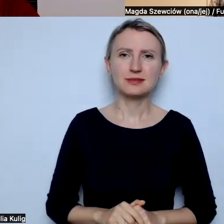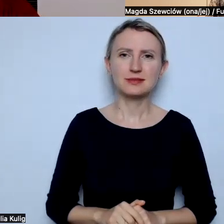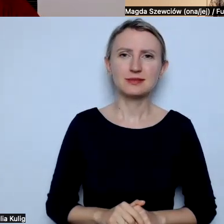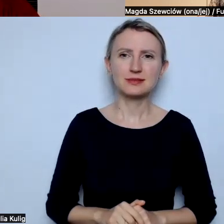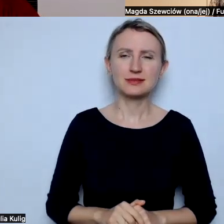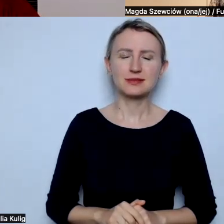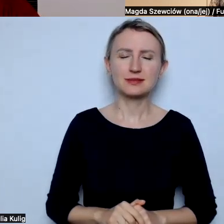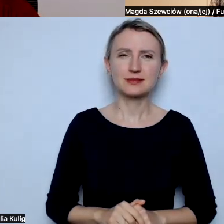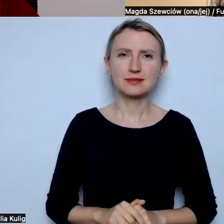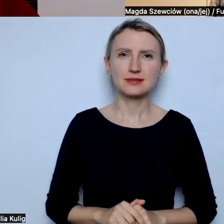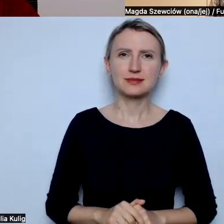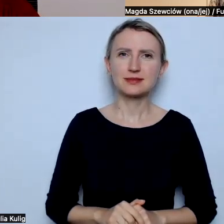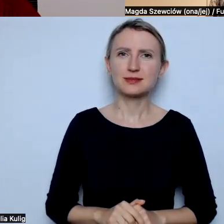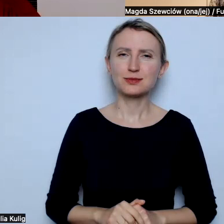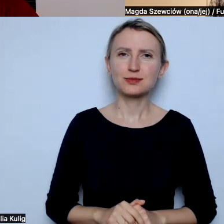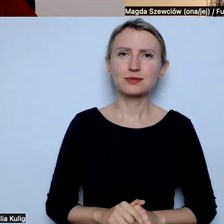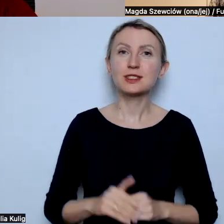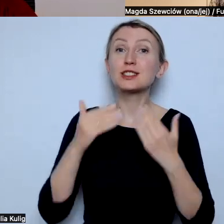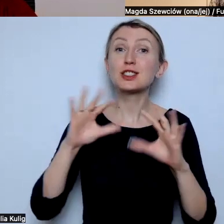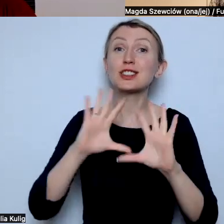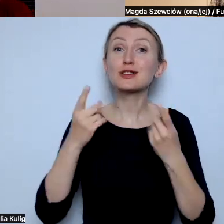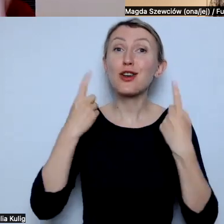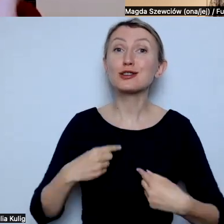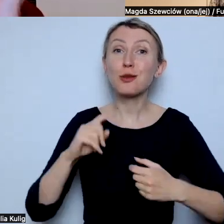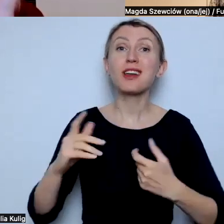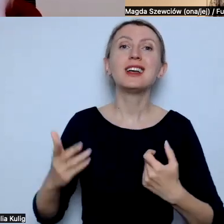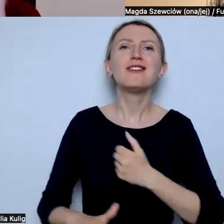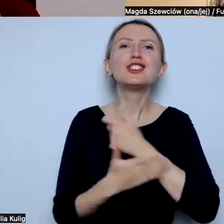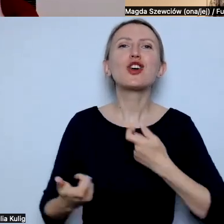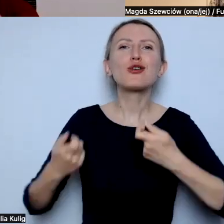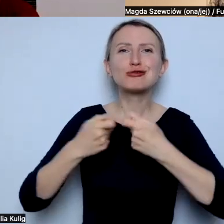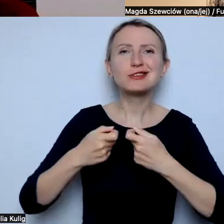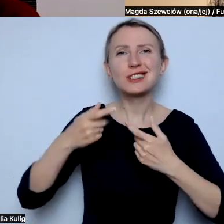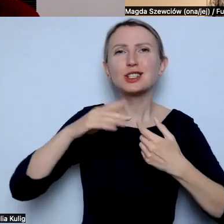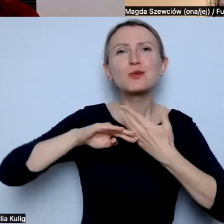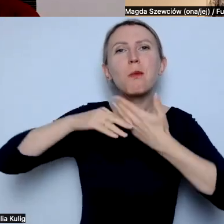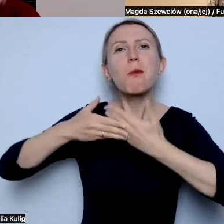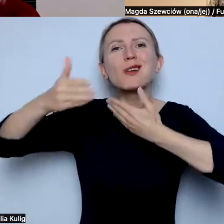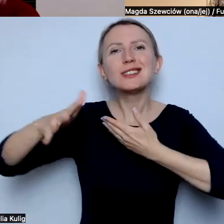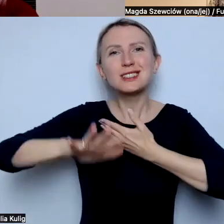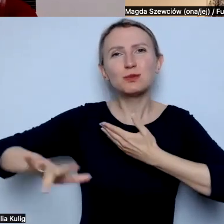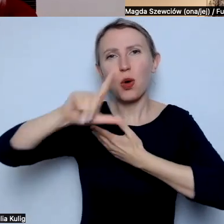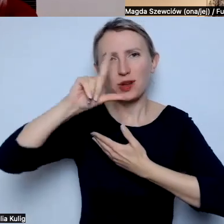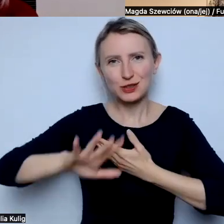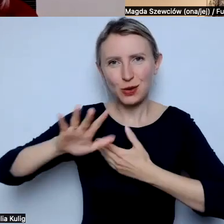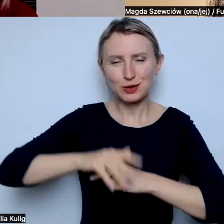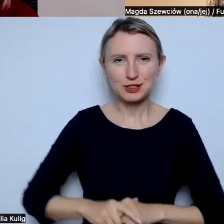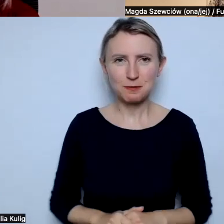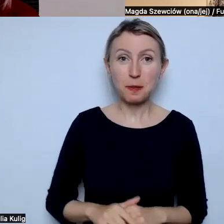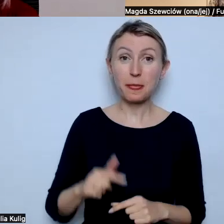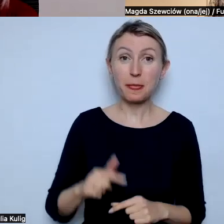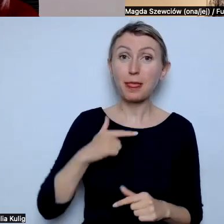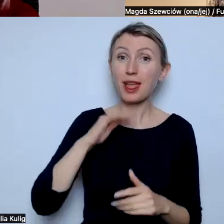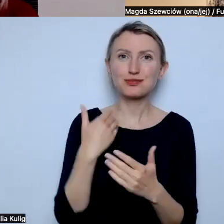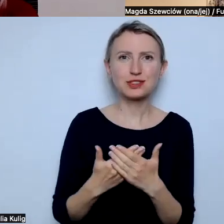wszystkie osoby sojusznicze. Zresztą dzięki wszystkim osobom sojuszniczym spoza społeczności, ale i z zewnątrz społeczności, bo przyznam, co